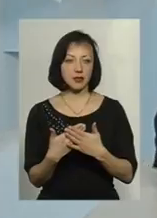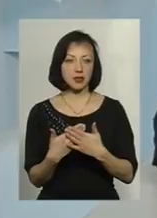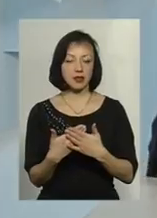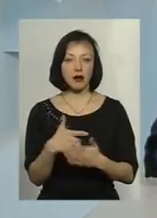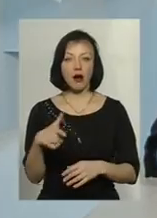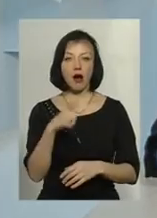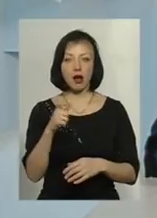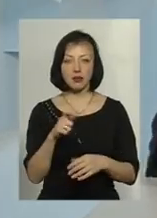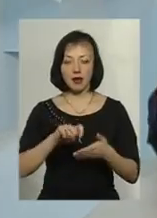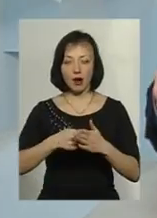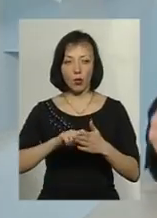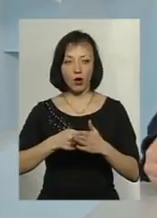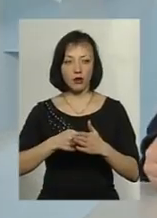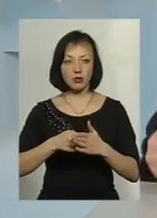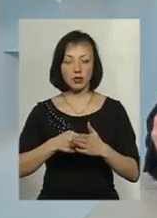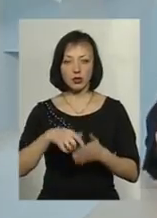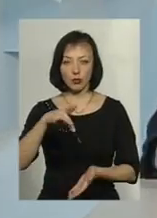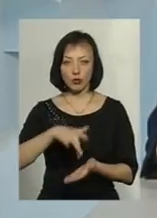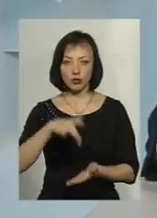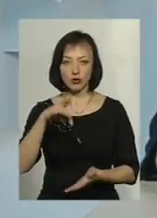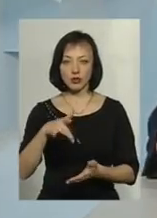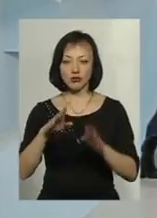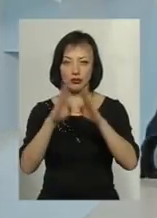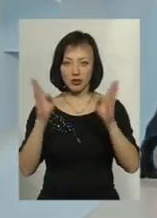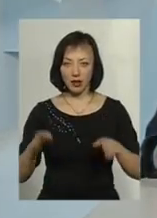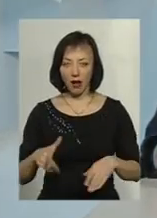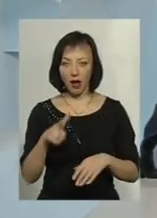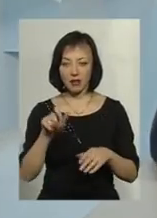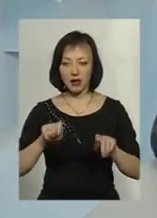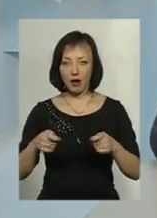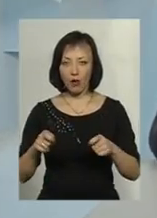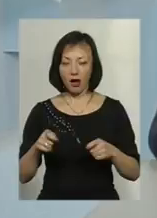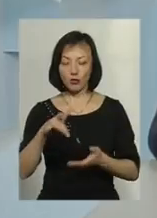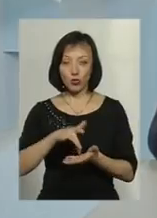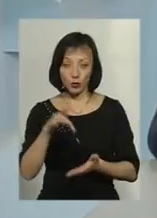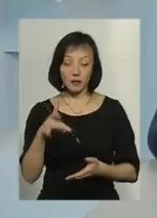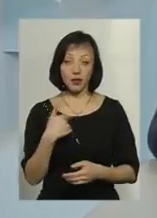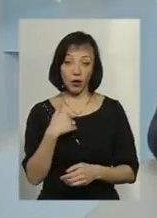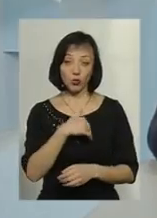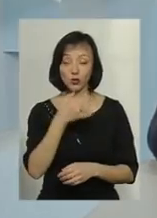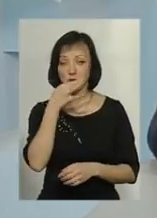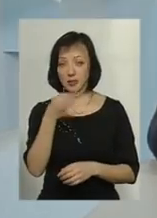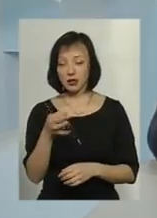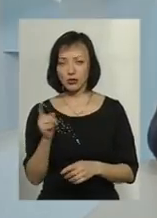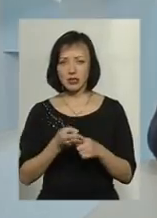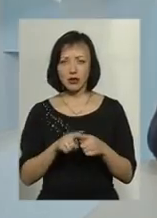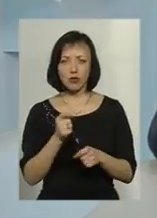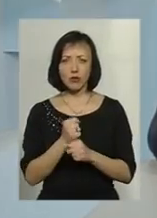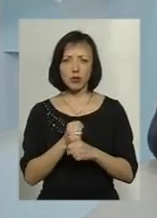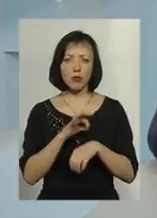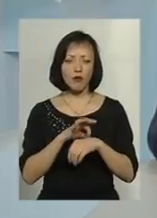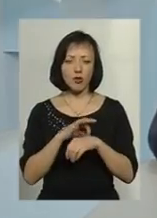газорегуляторних пунктів, шкавних газорегуляторних пунктів. Тому я хочу сказати, що ця робота